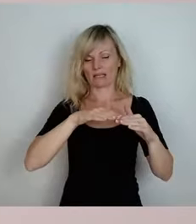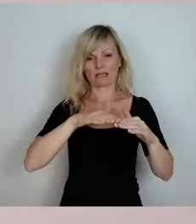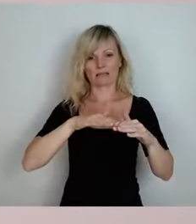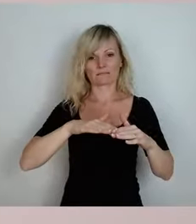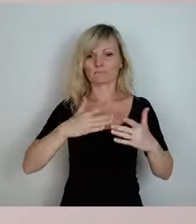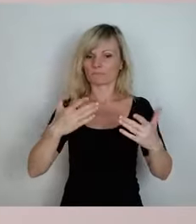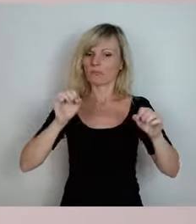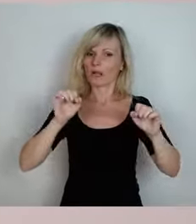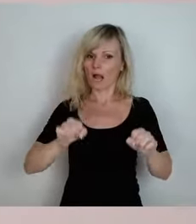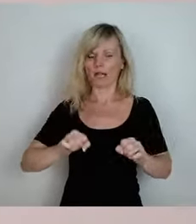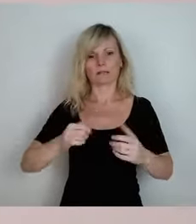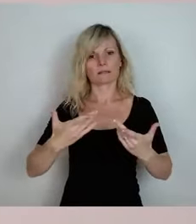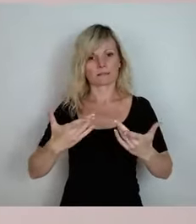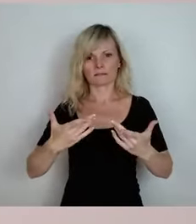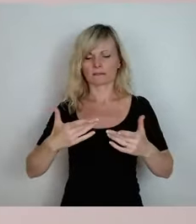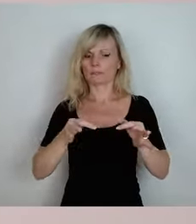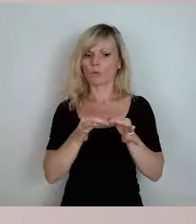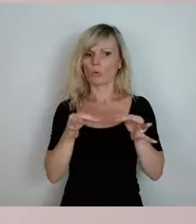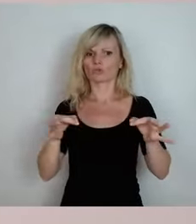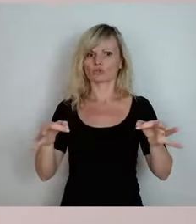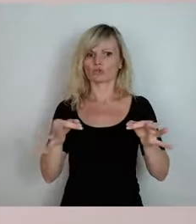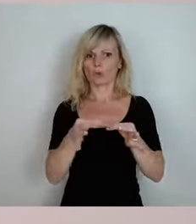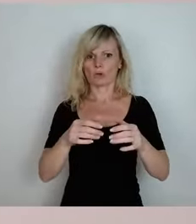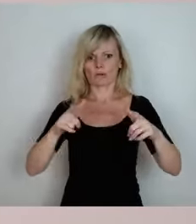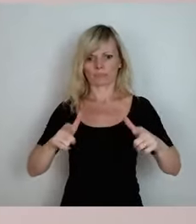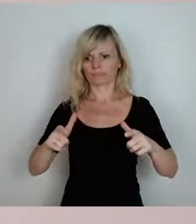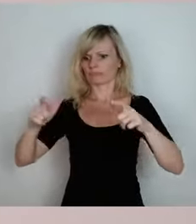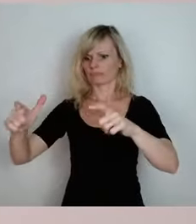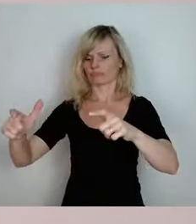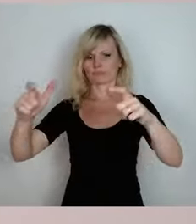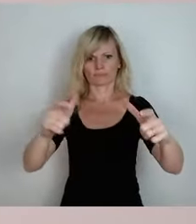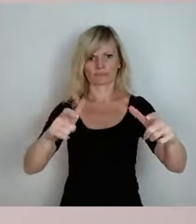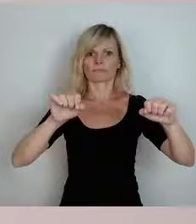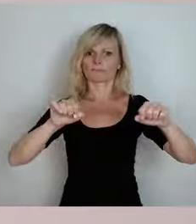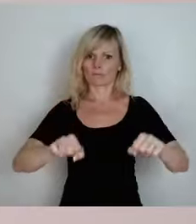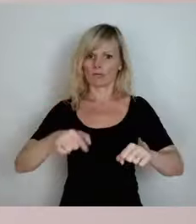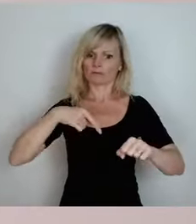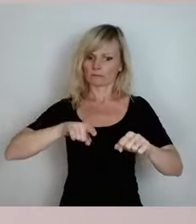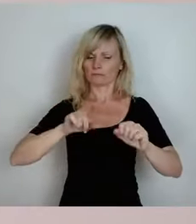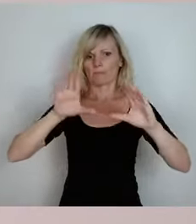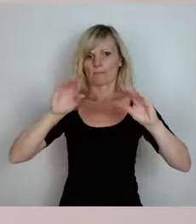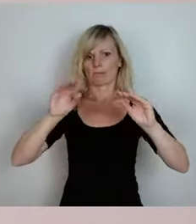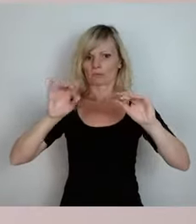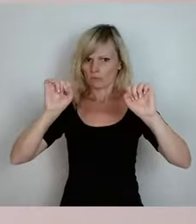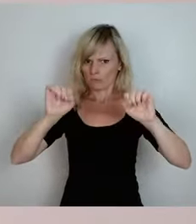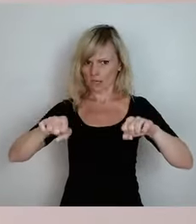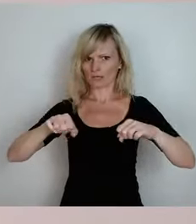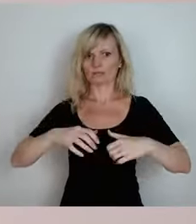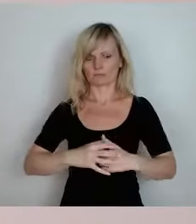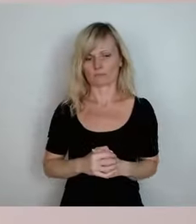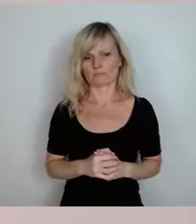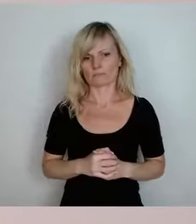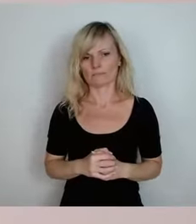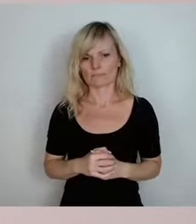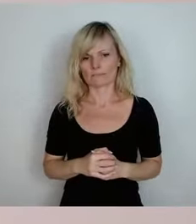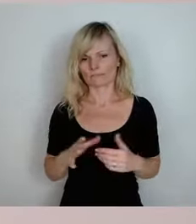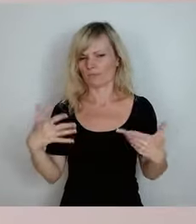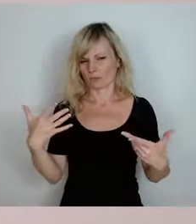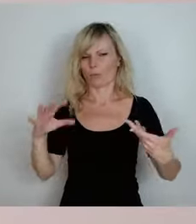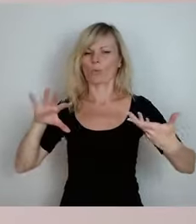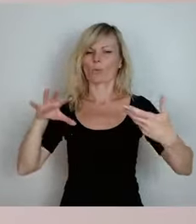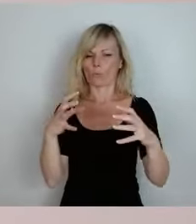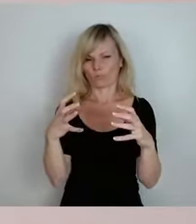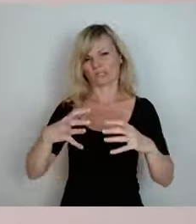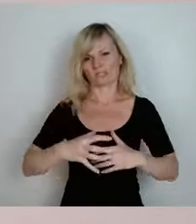ebene Grundstücke bilden, die dann auch benutzt werden können. Ja, also das werden wir ganz kurz zusammengefasst. Es hat dem